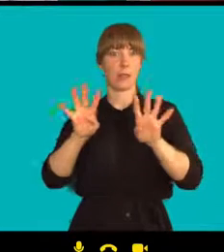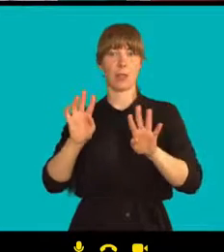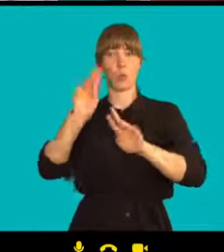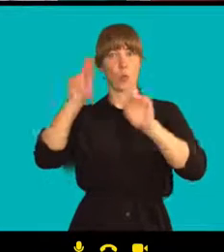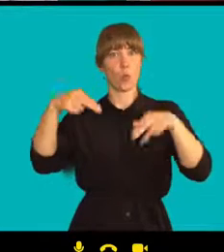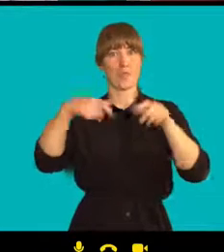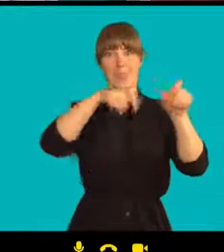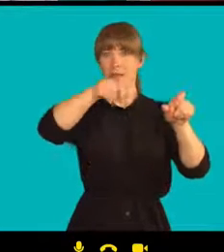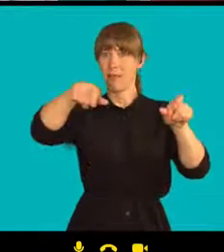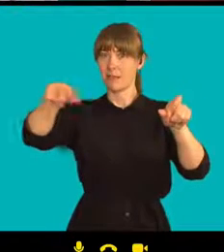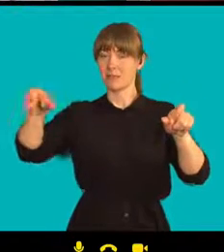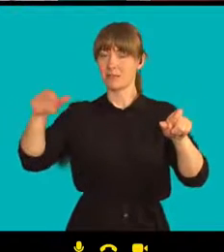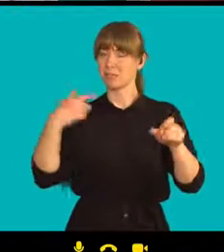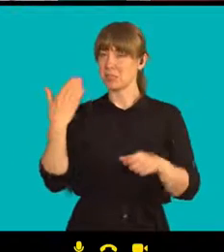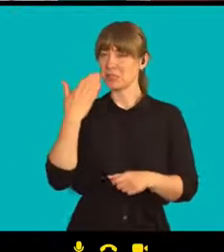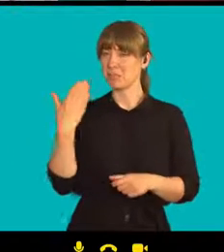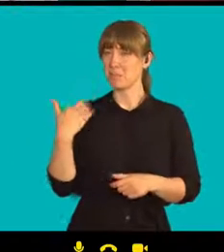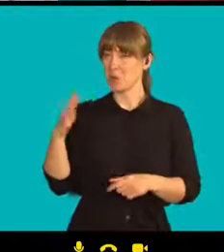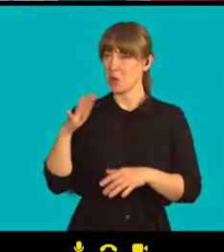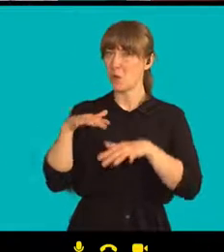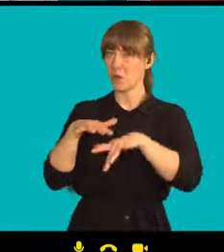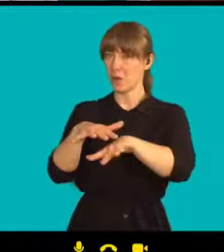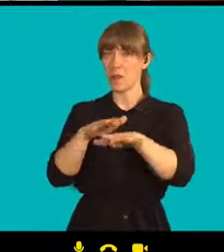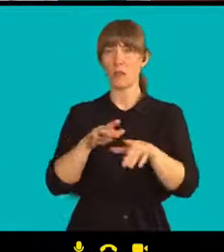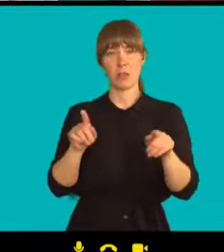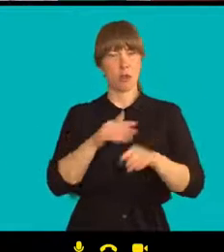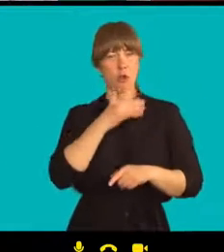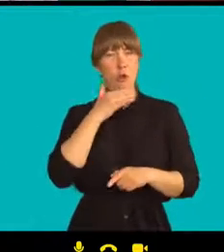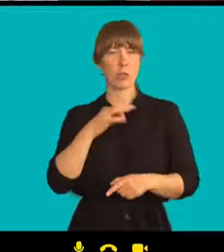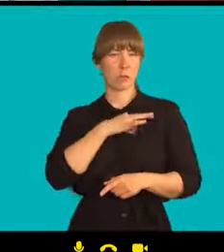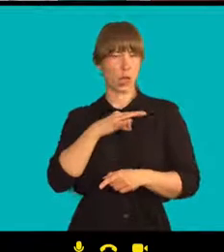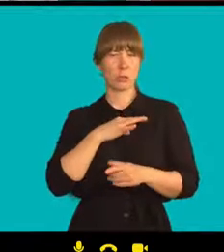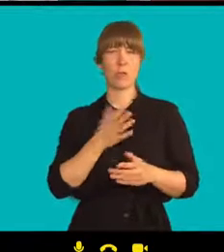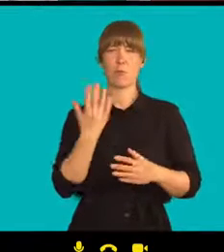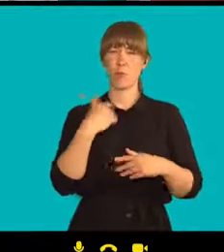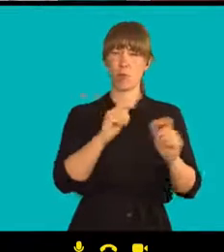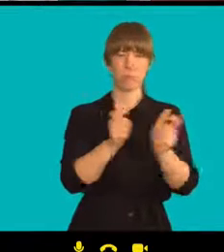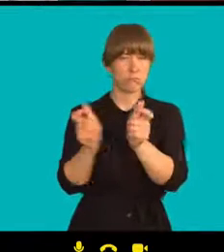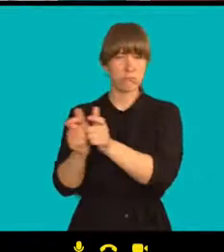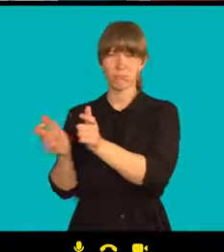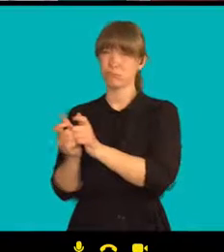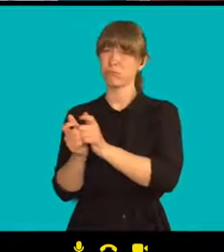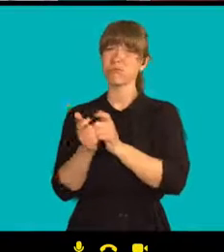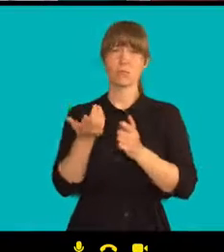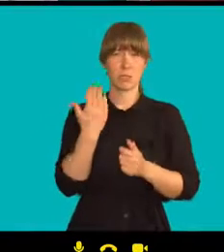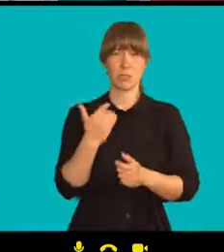Myslím, že z mnohostí přátel bylo zatřeno, byli to malíři,